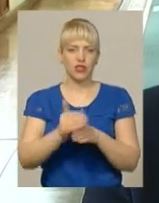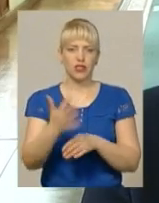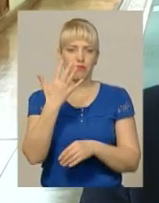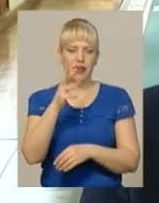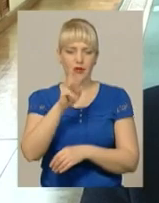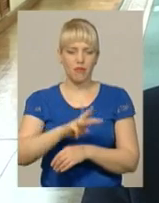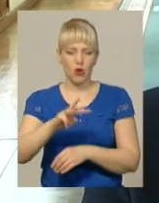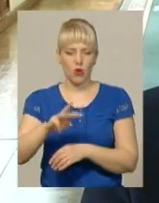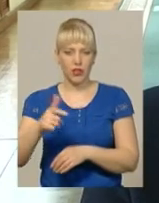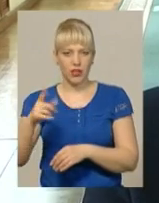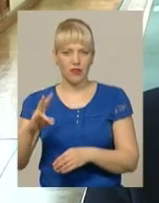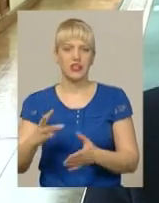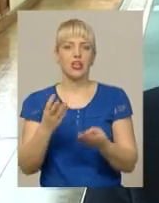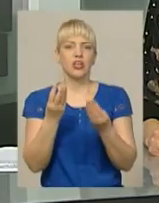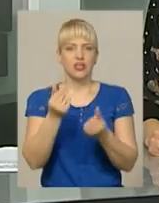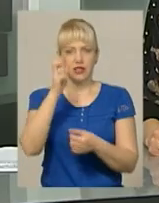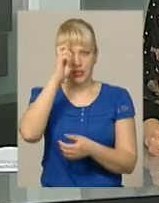за рахунок коштів міського бюджету.